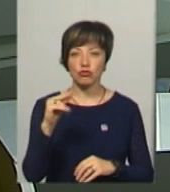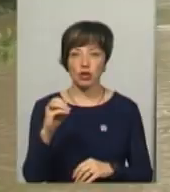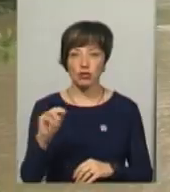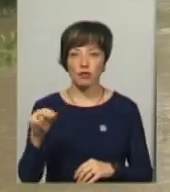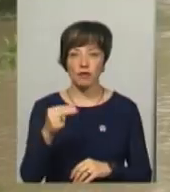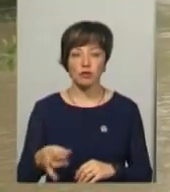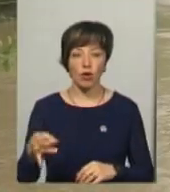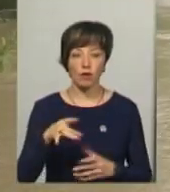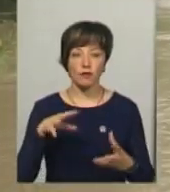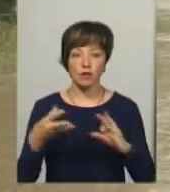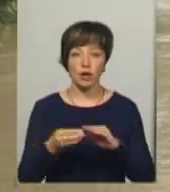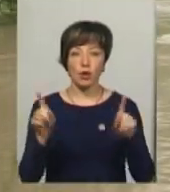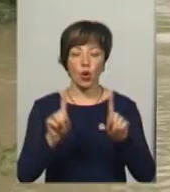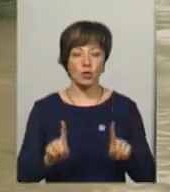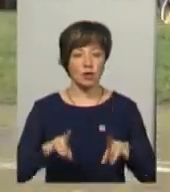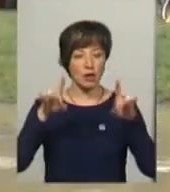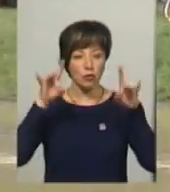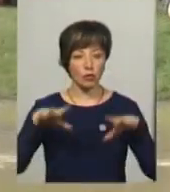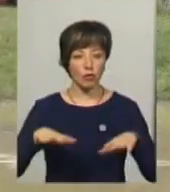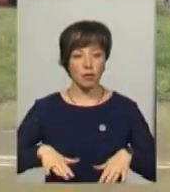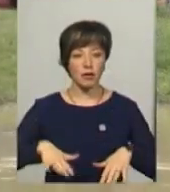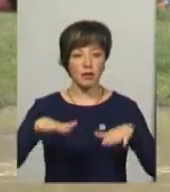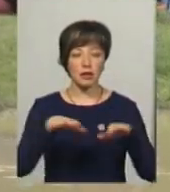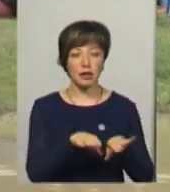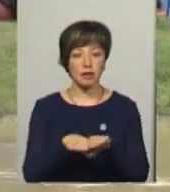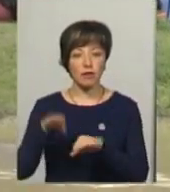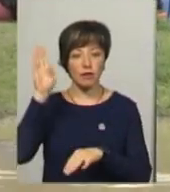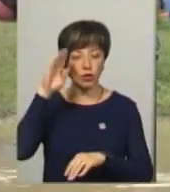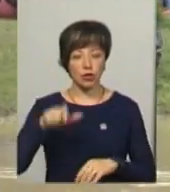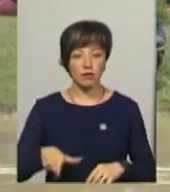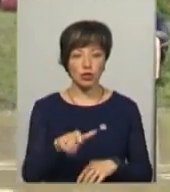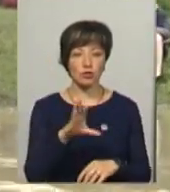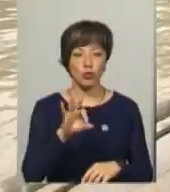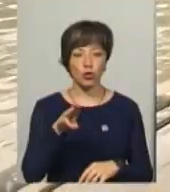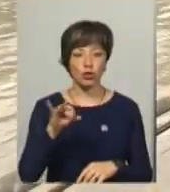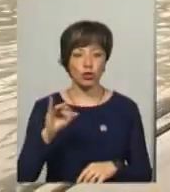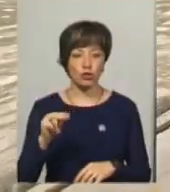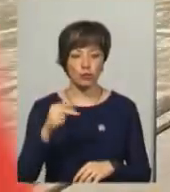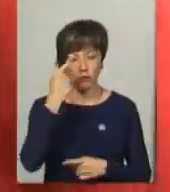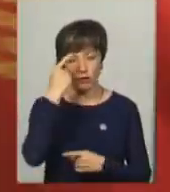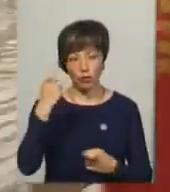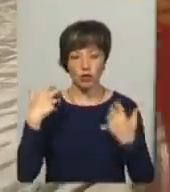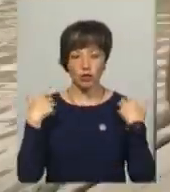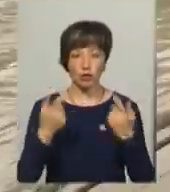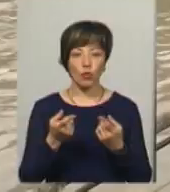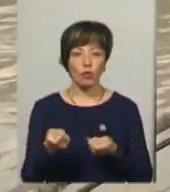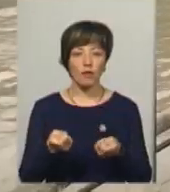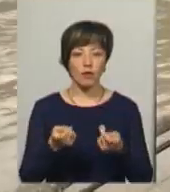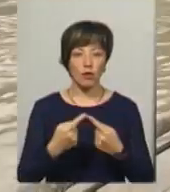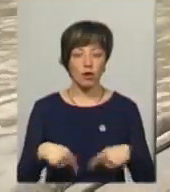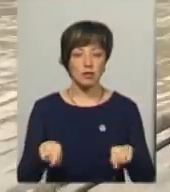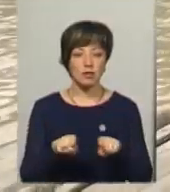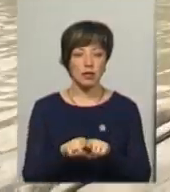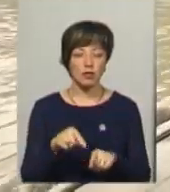району в результаті грози та раптового підняття рівня води в річці Смотрич. Про це повідомив начальник управління Організації